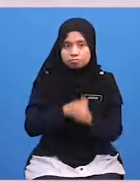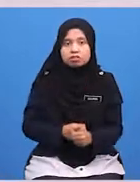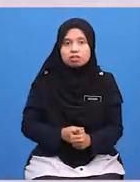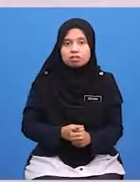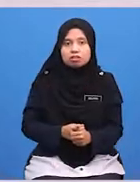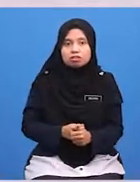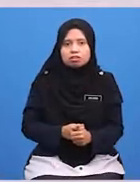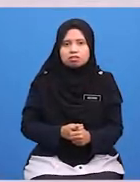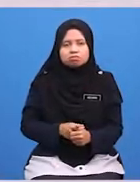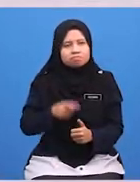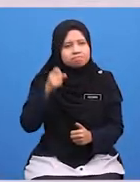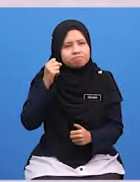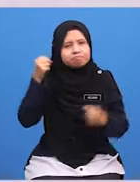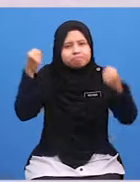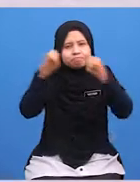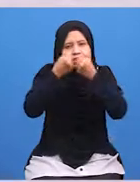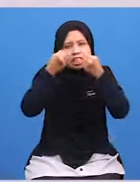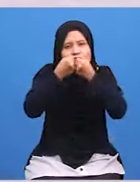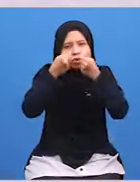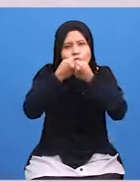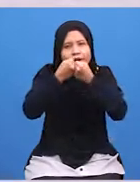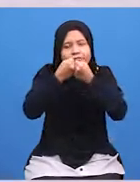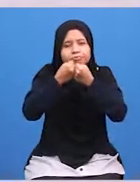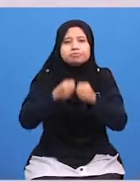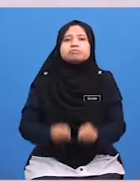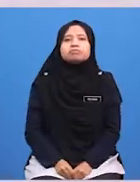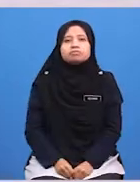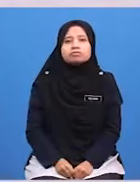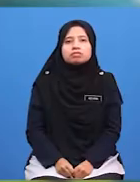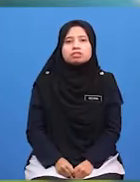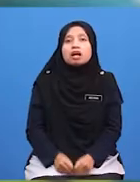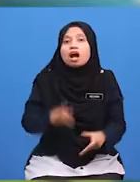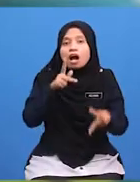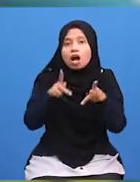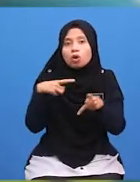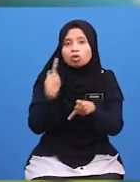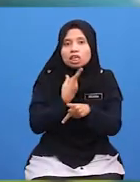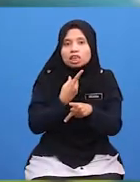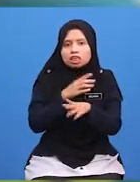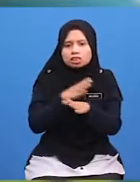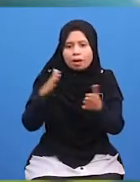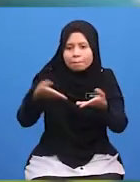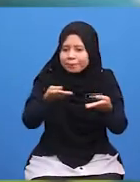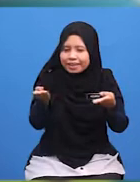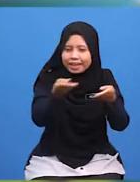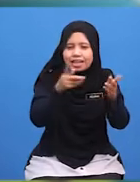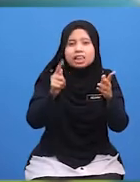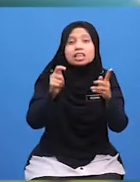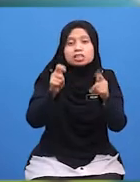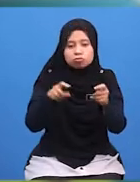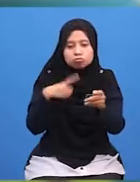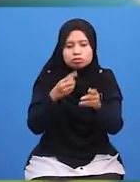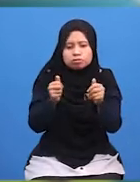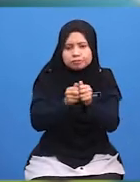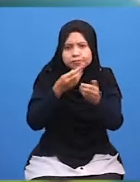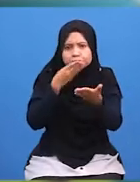Menimbulkan Perkaduhan Atau Pengusuhan Sekiranya Kita Tidak Melayani Tetamu Kita